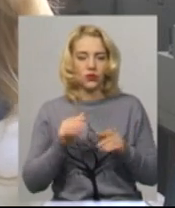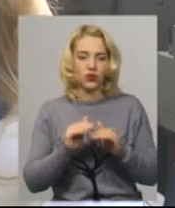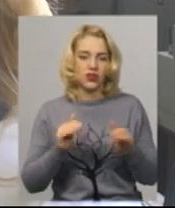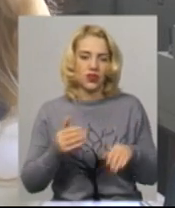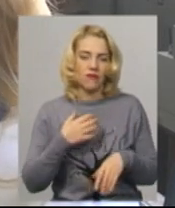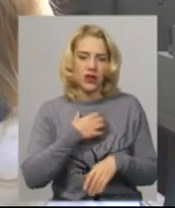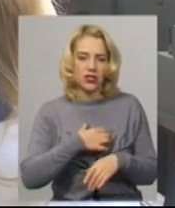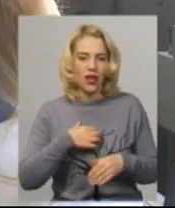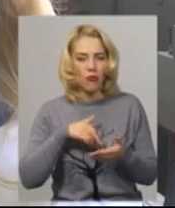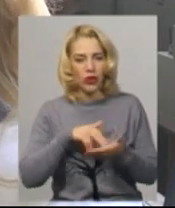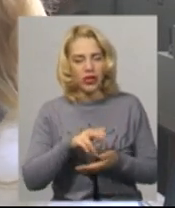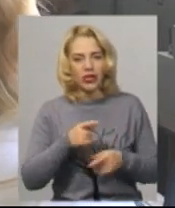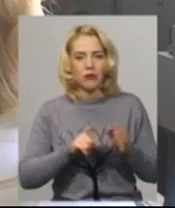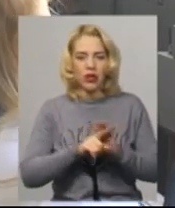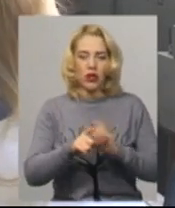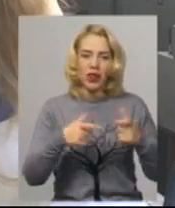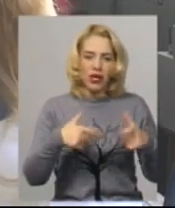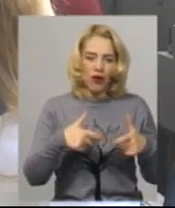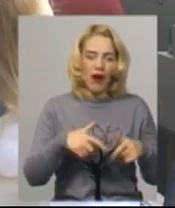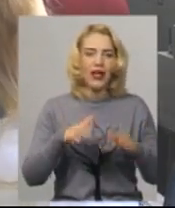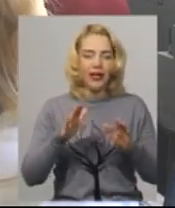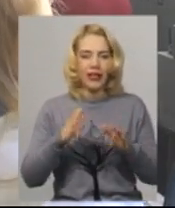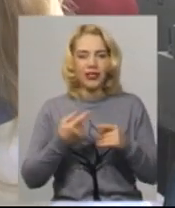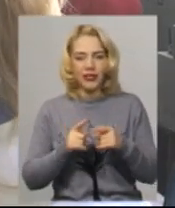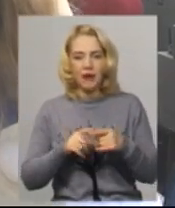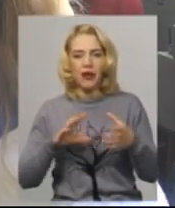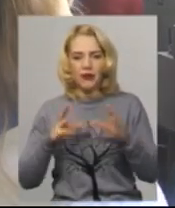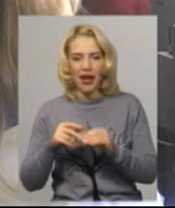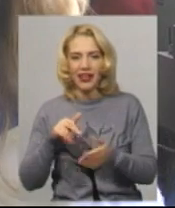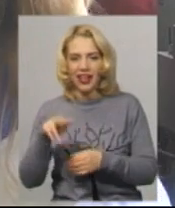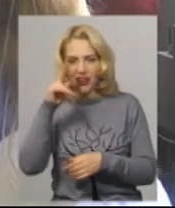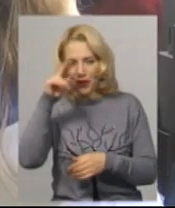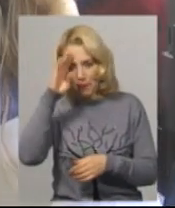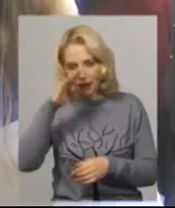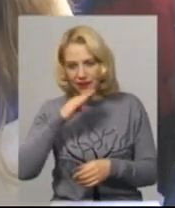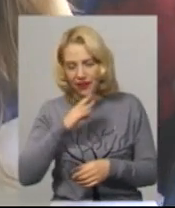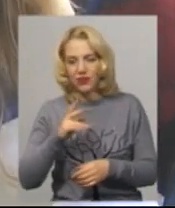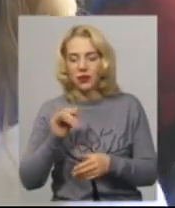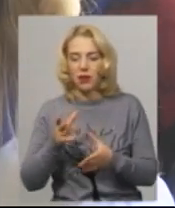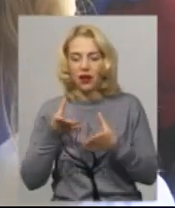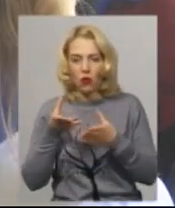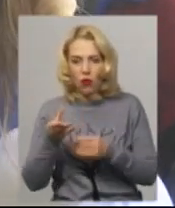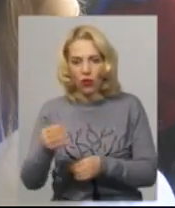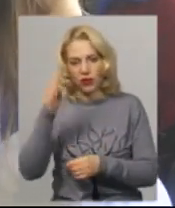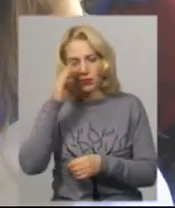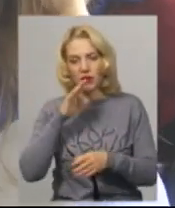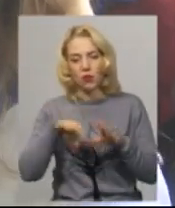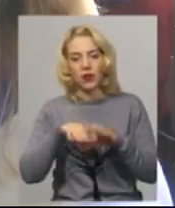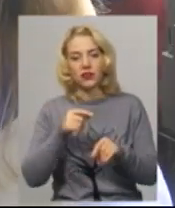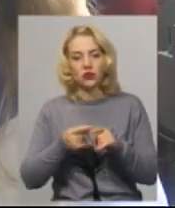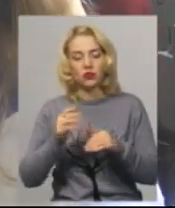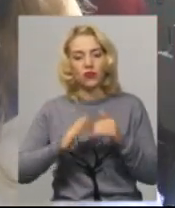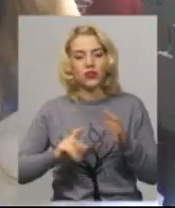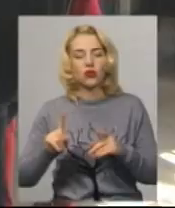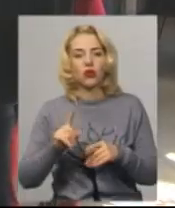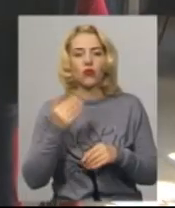важливо пройти спочатку тестування і тільки з цим результатом йти до батьків і переконувати батьків вибирати ту професію, яку вони саме